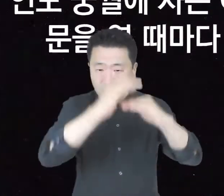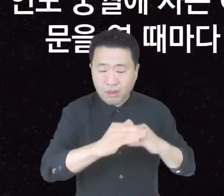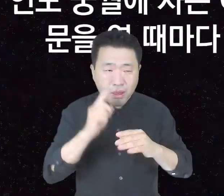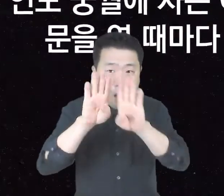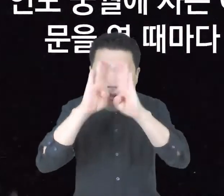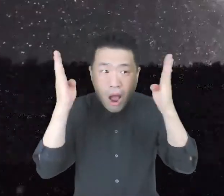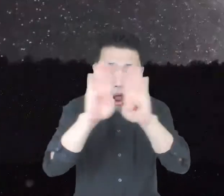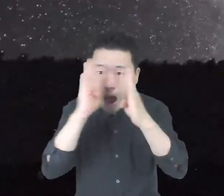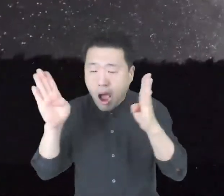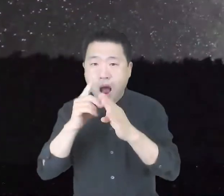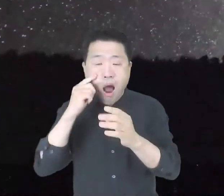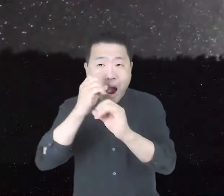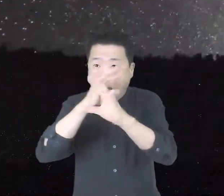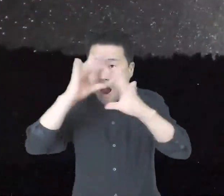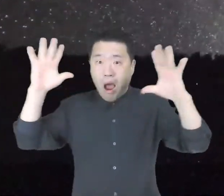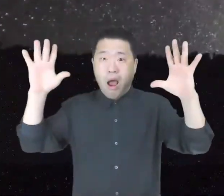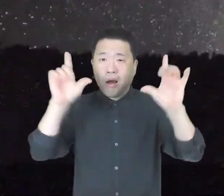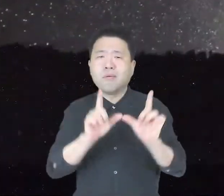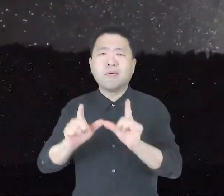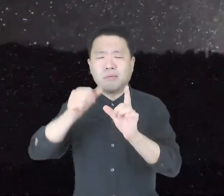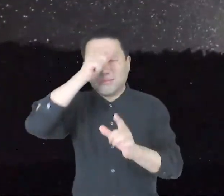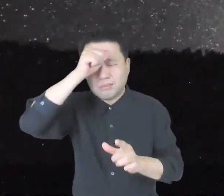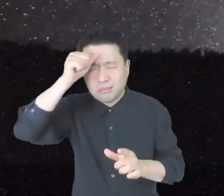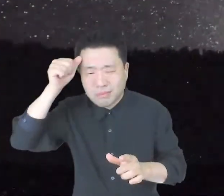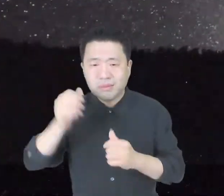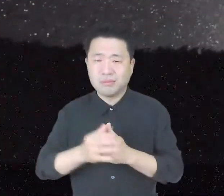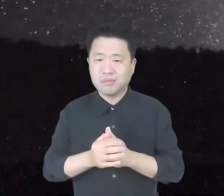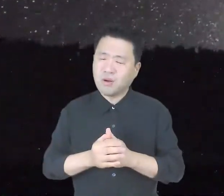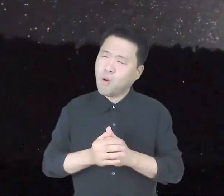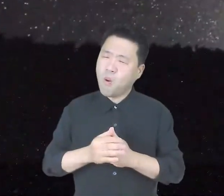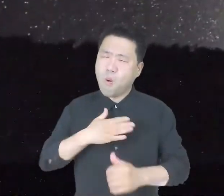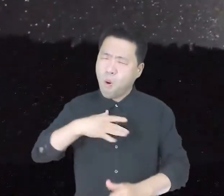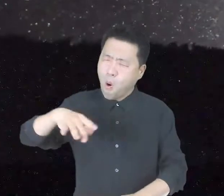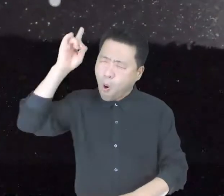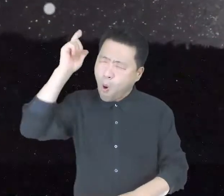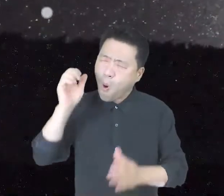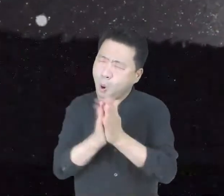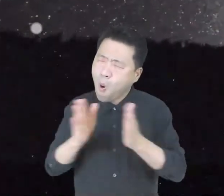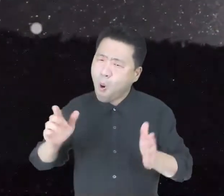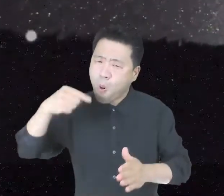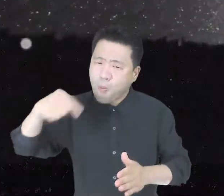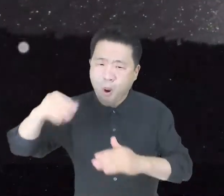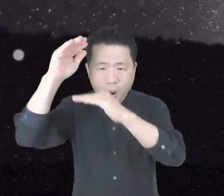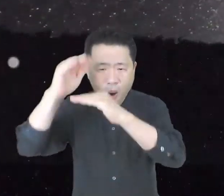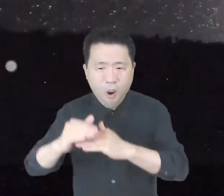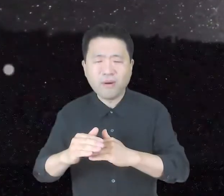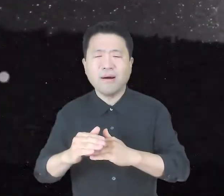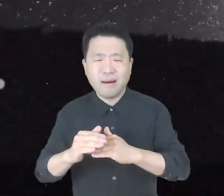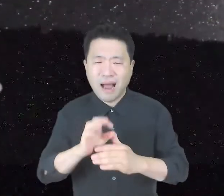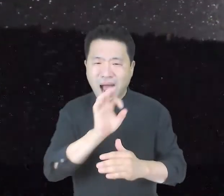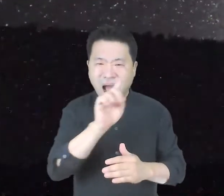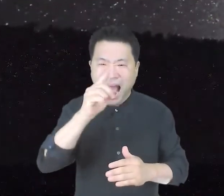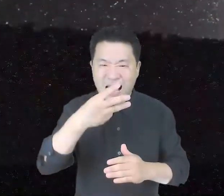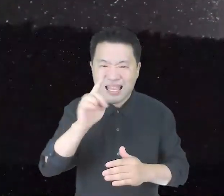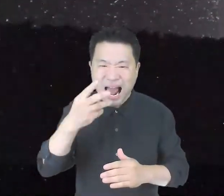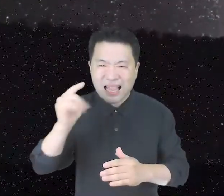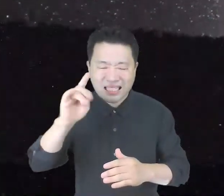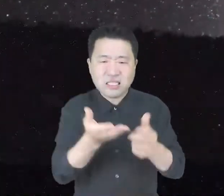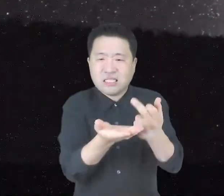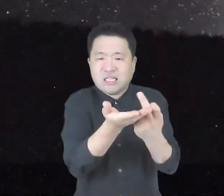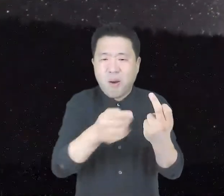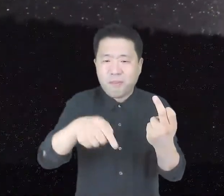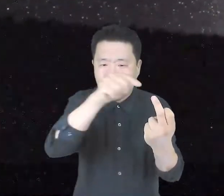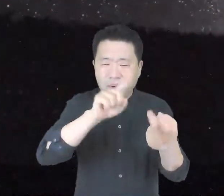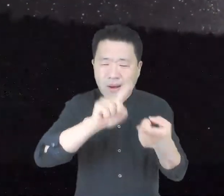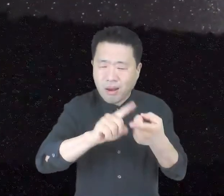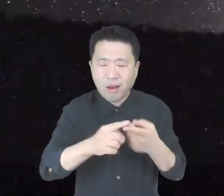삶이 펼쳐진다. 그리고 가장 궁금했던 내 최초의 전생. 나는 우리가 흔히 아틀란티스라고